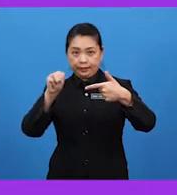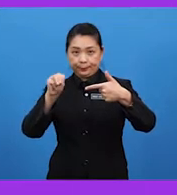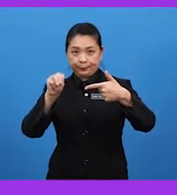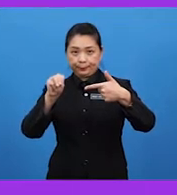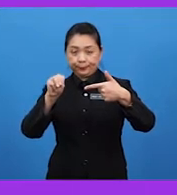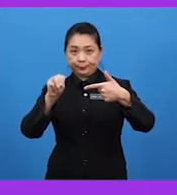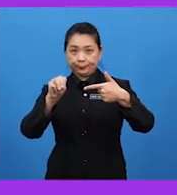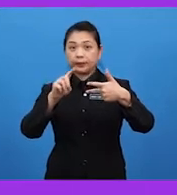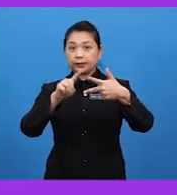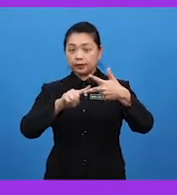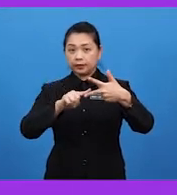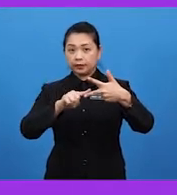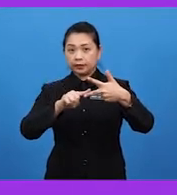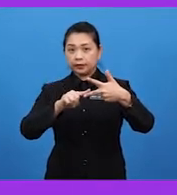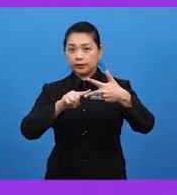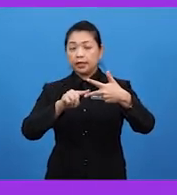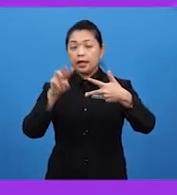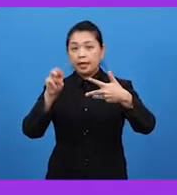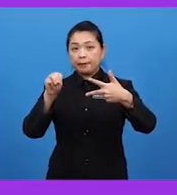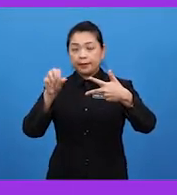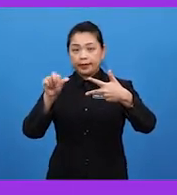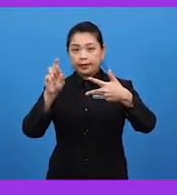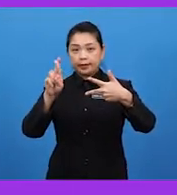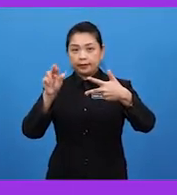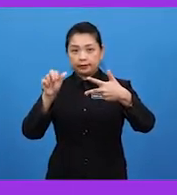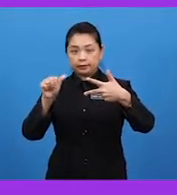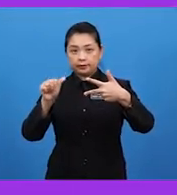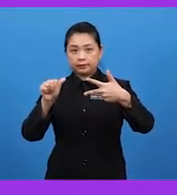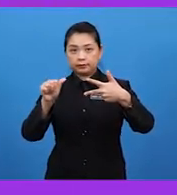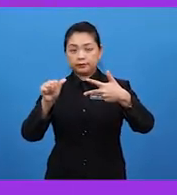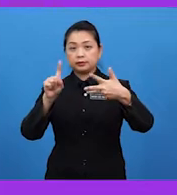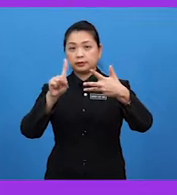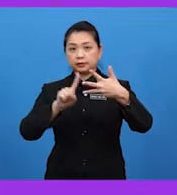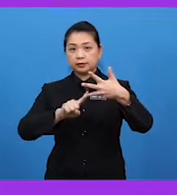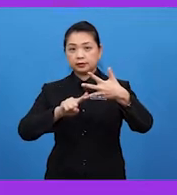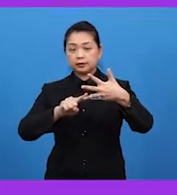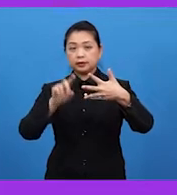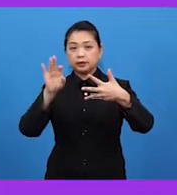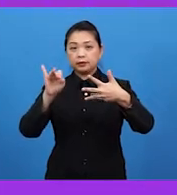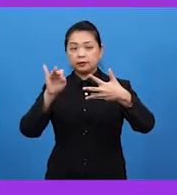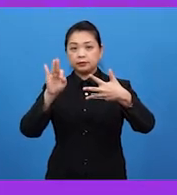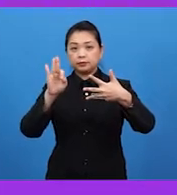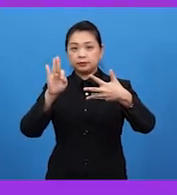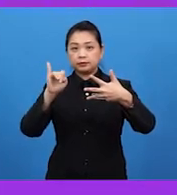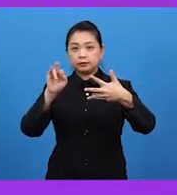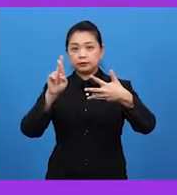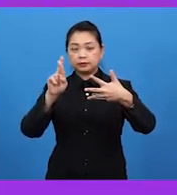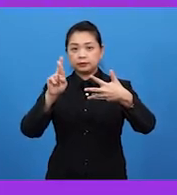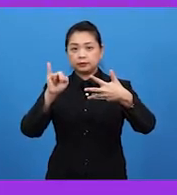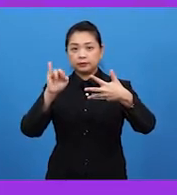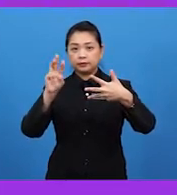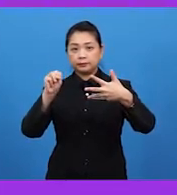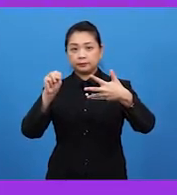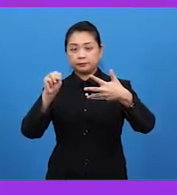Sirim C, M-A-R-A Mara D, F-R-I-M